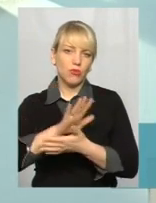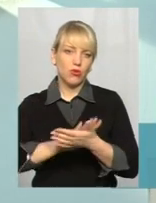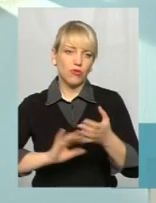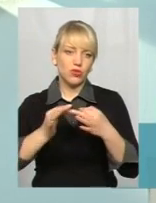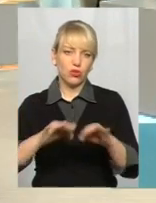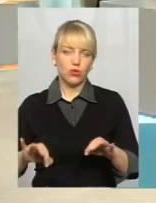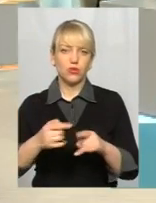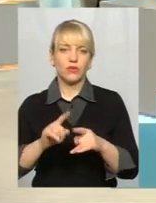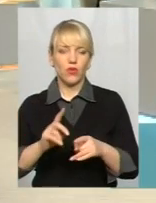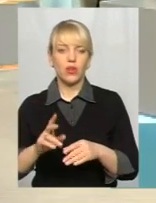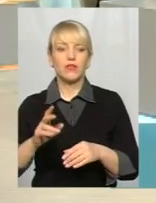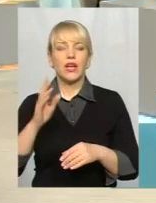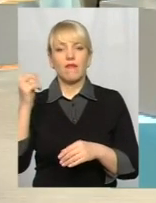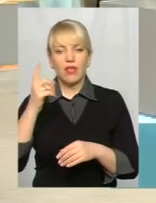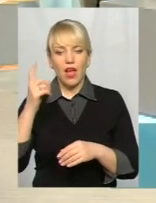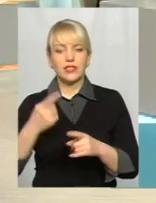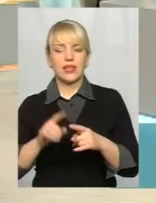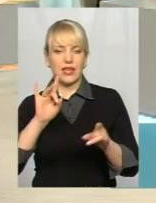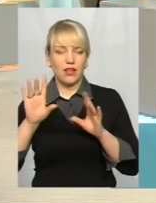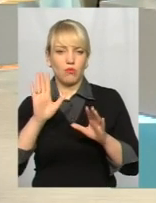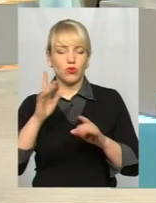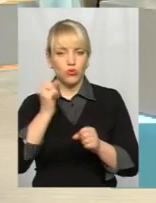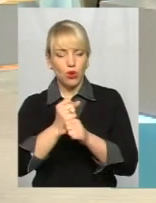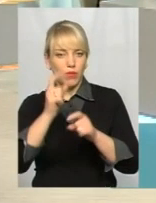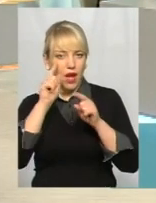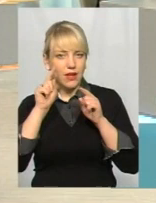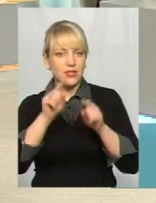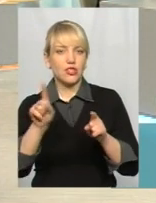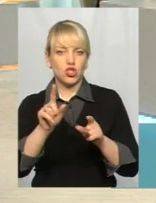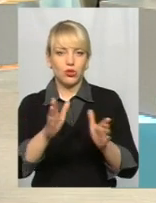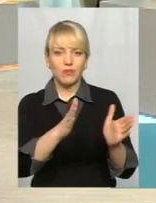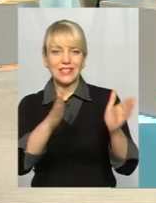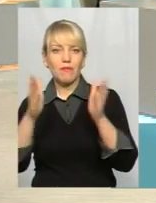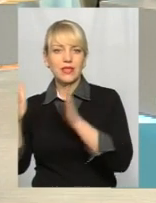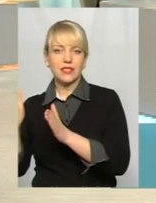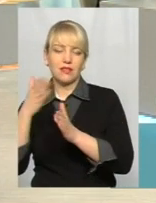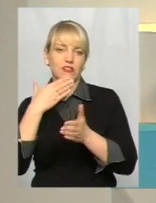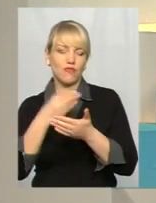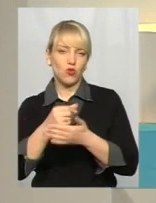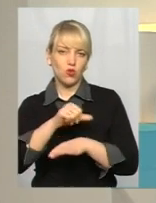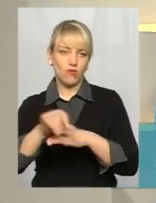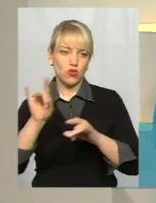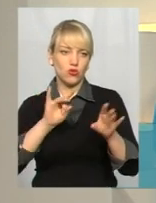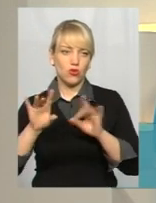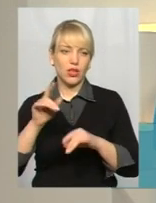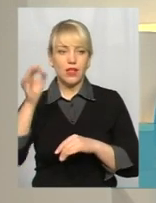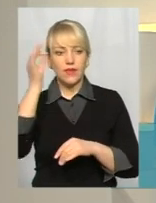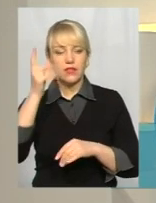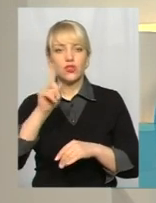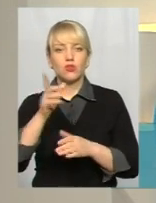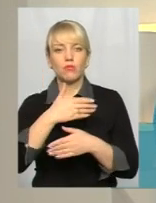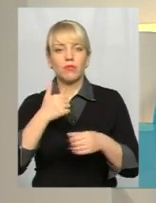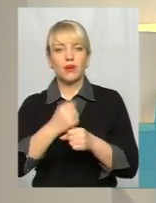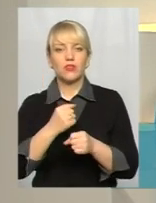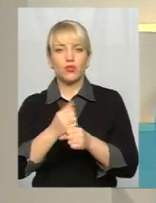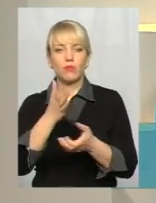власникам рекламних конструкцій на це буде зроблено акценти для того, щоб вони все-таки змістили свою зовнішню рекламу. Я нагадаю, що ми працюємо в